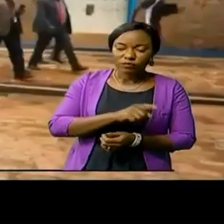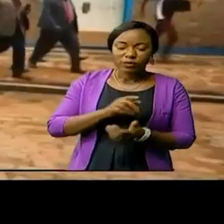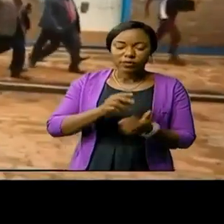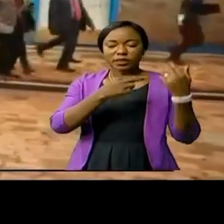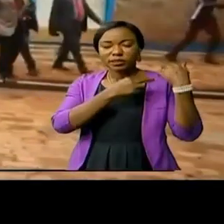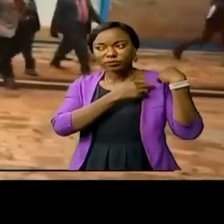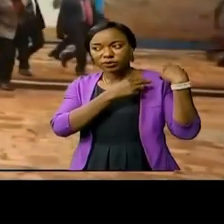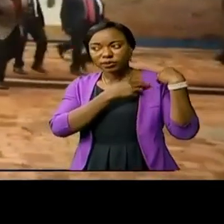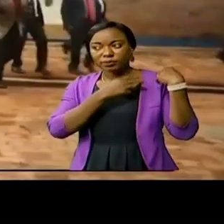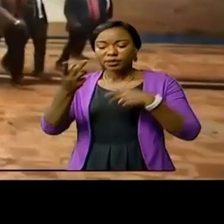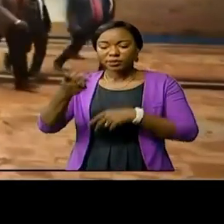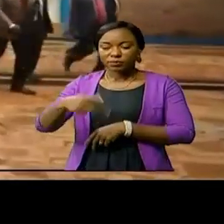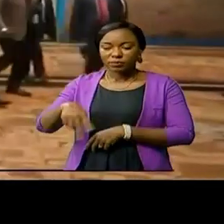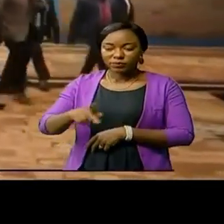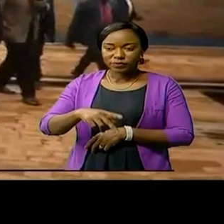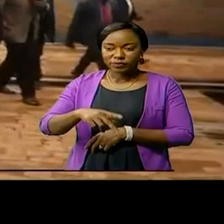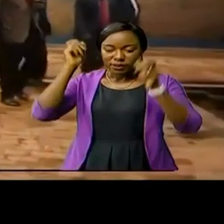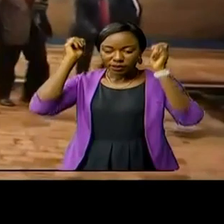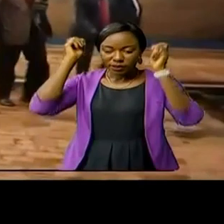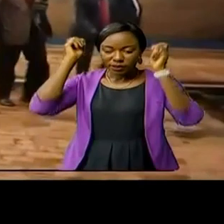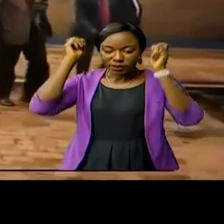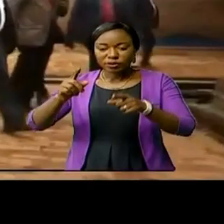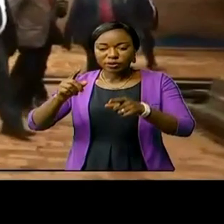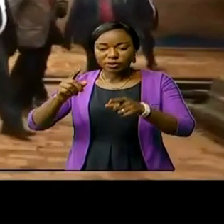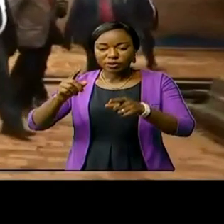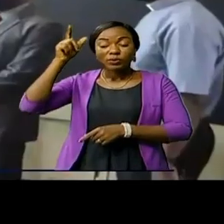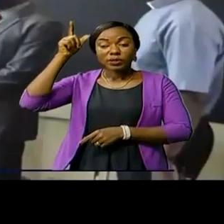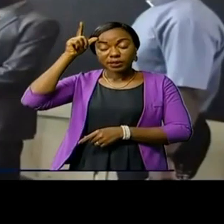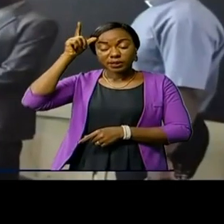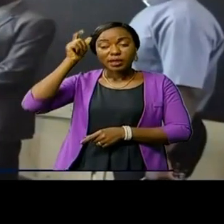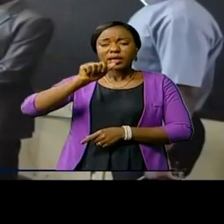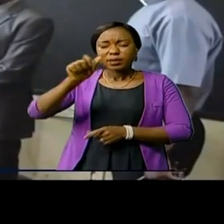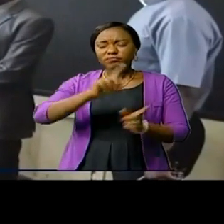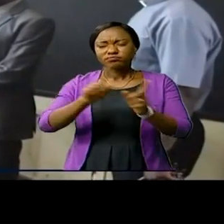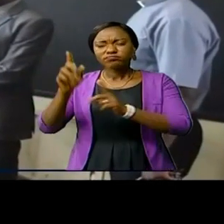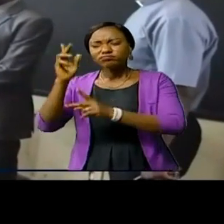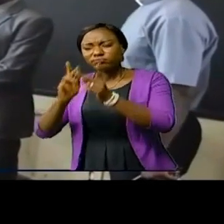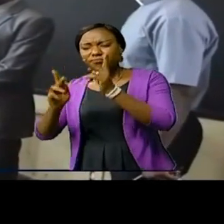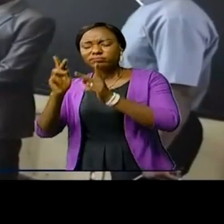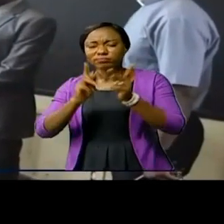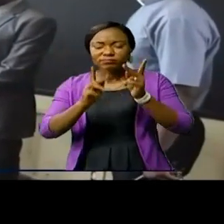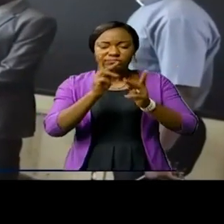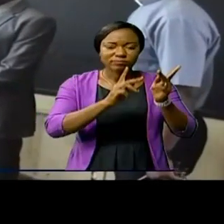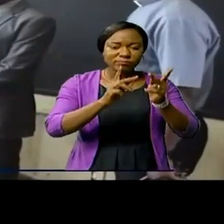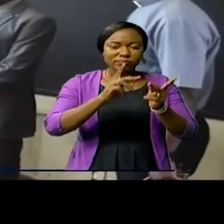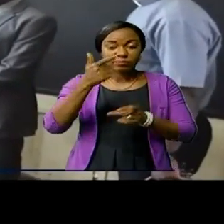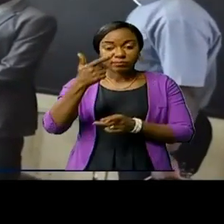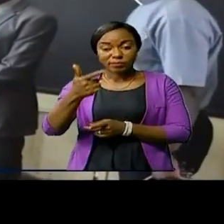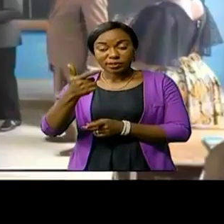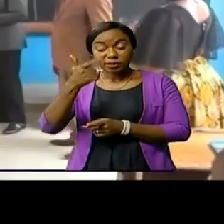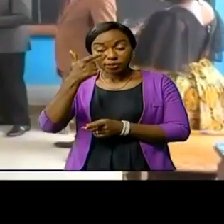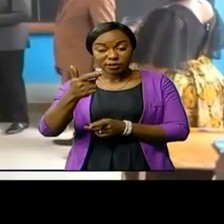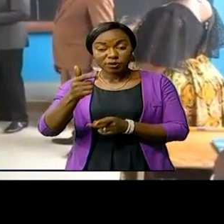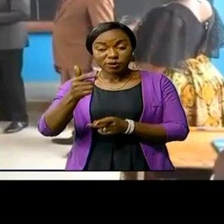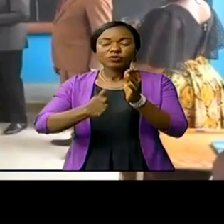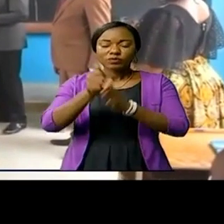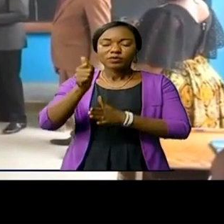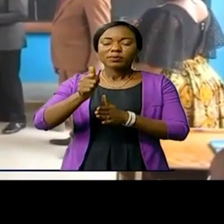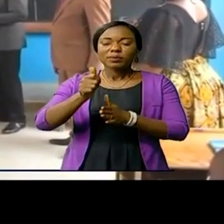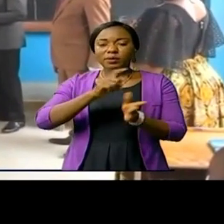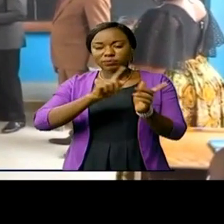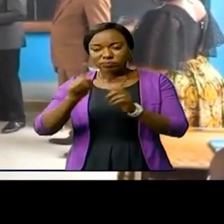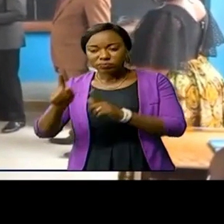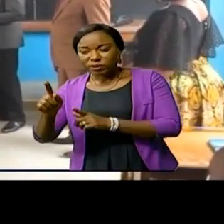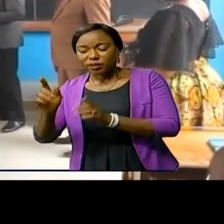scolaires de la province éducationnelle d'Yokatanga 1 ont effectué ce mardi 2 novembre 2021 une descente dans